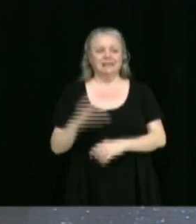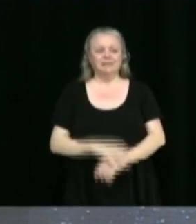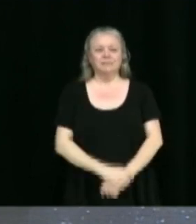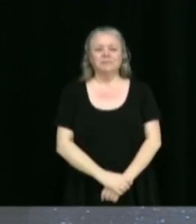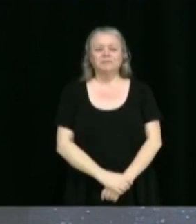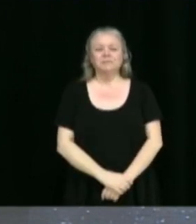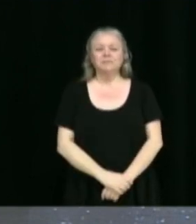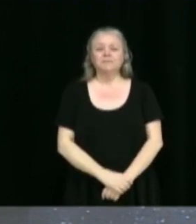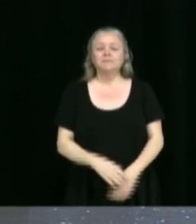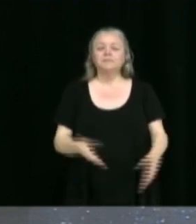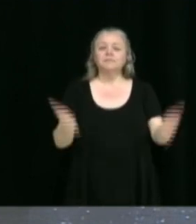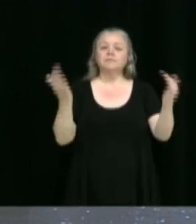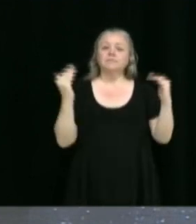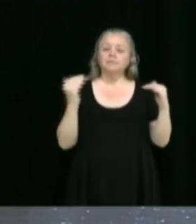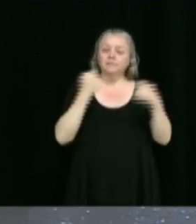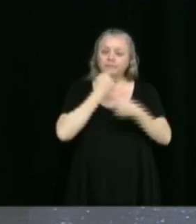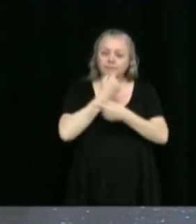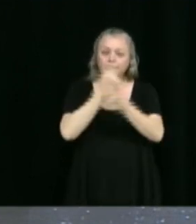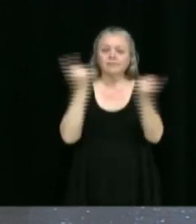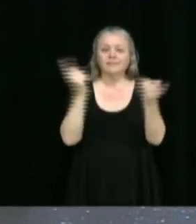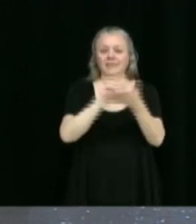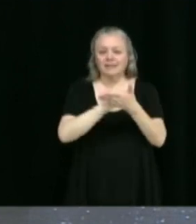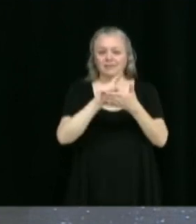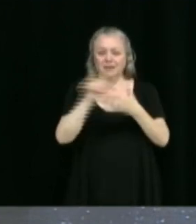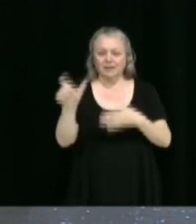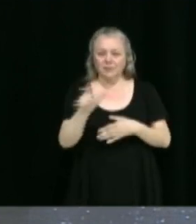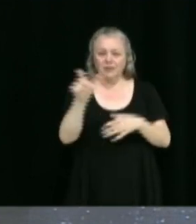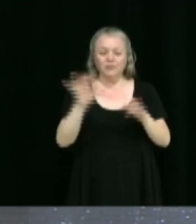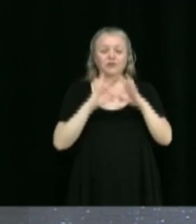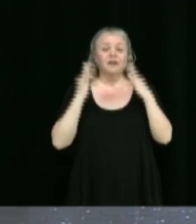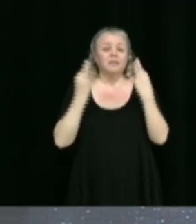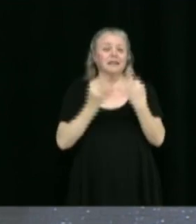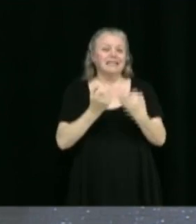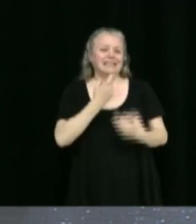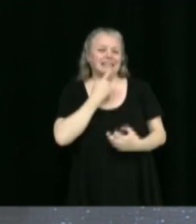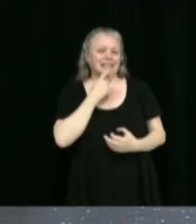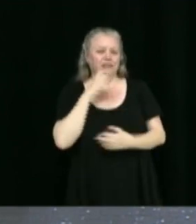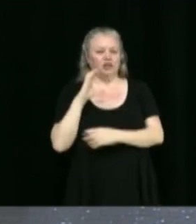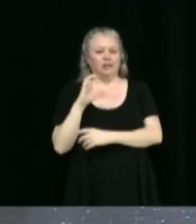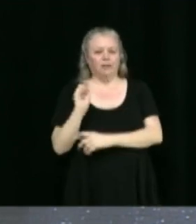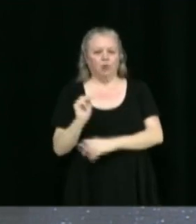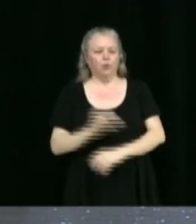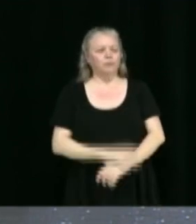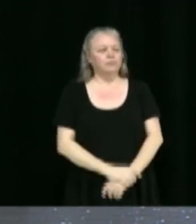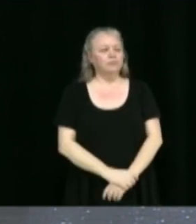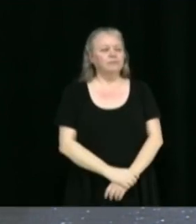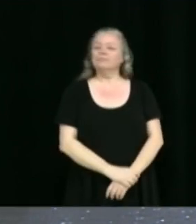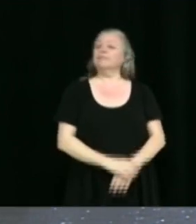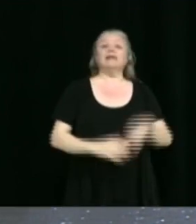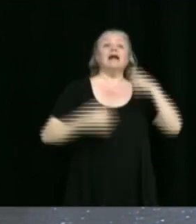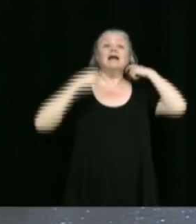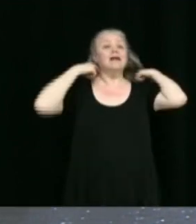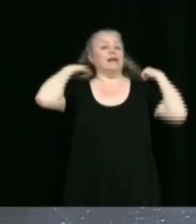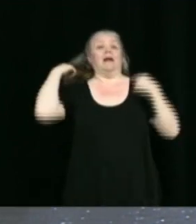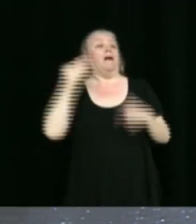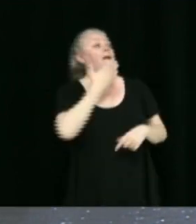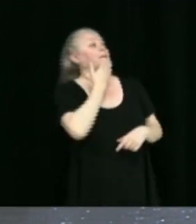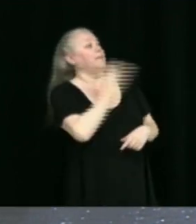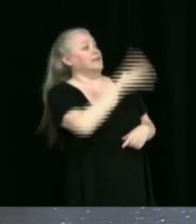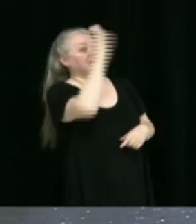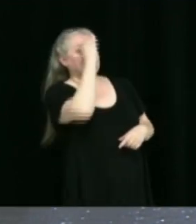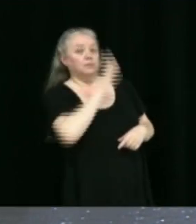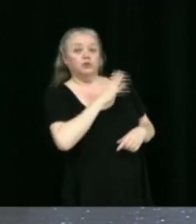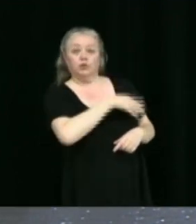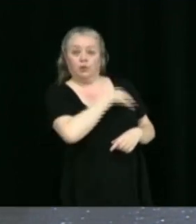pourrait procéder maintenant avec la proclamation de la Semaine québécoise des familles qui sera faite par Chantal Moreau. Merci, le maire. Alors,